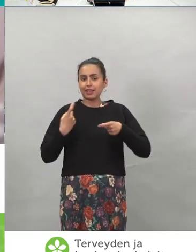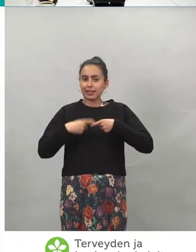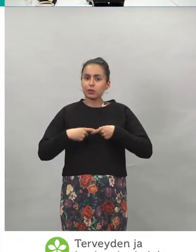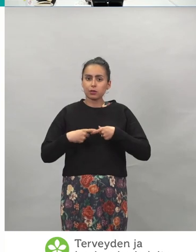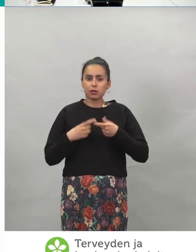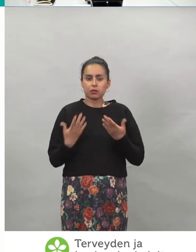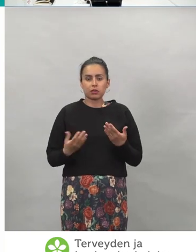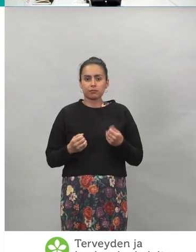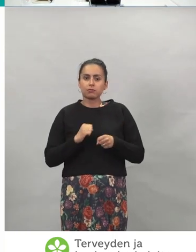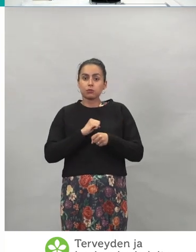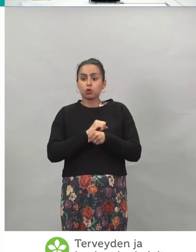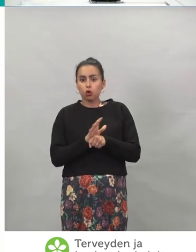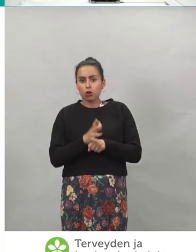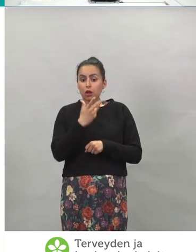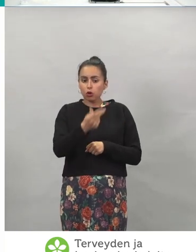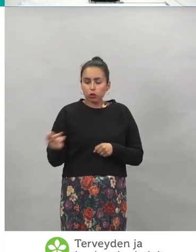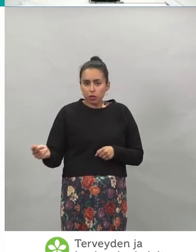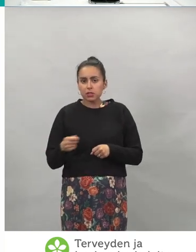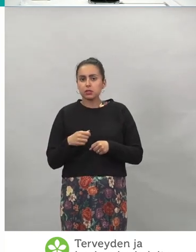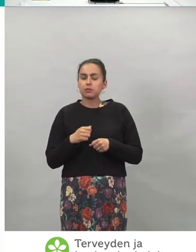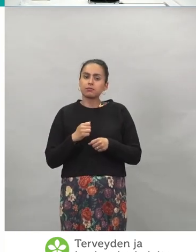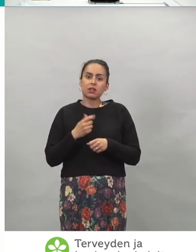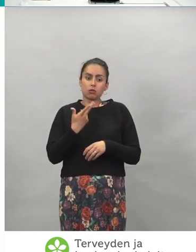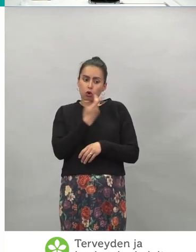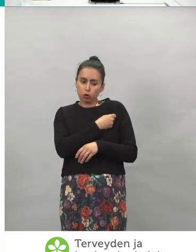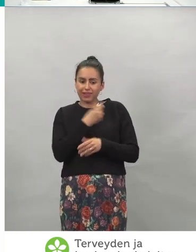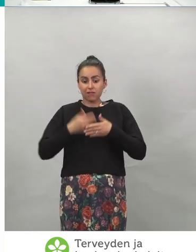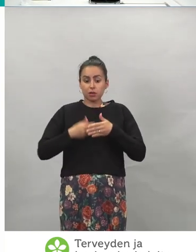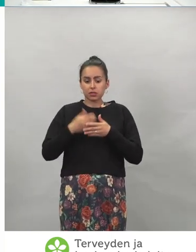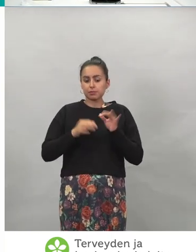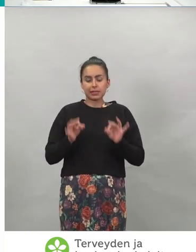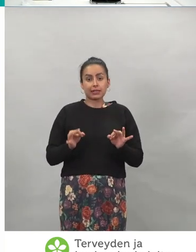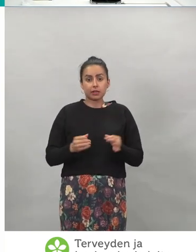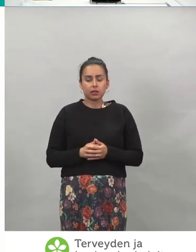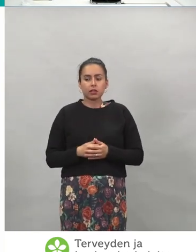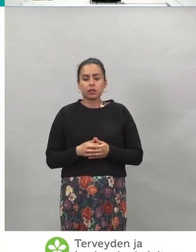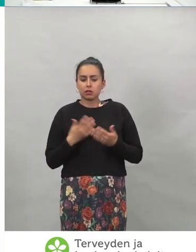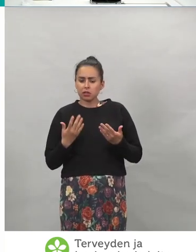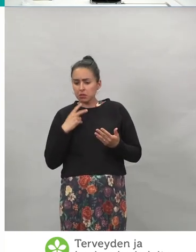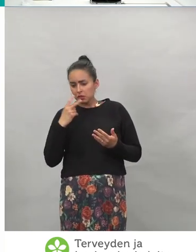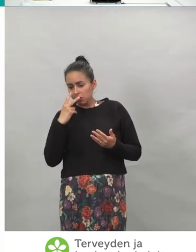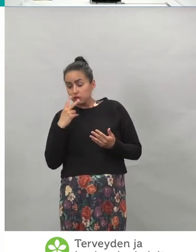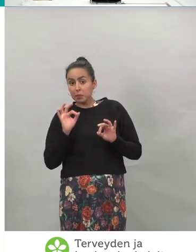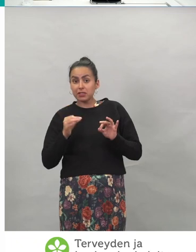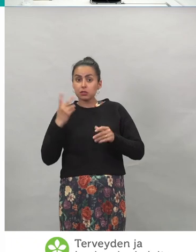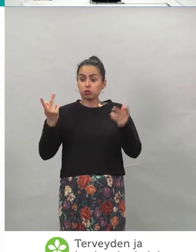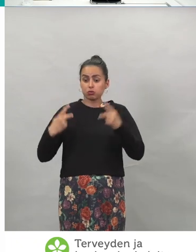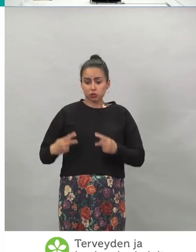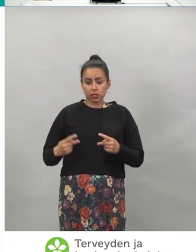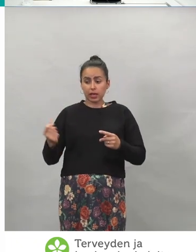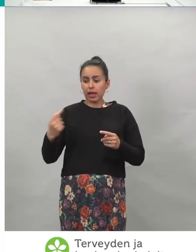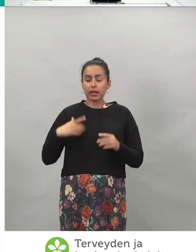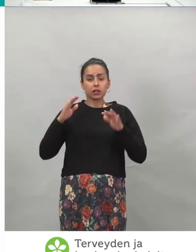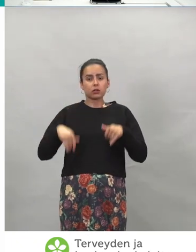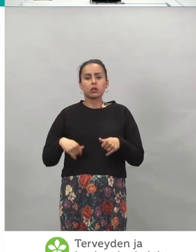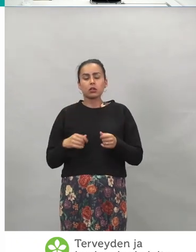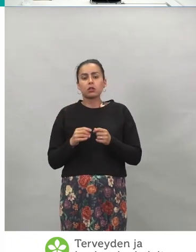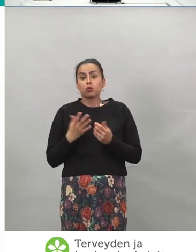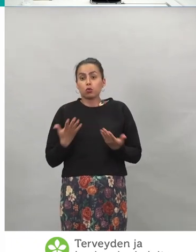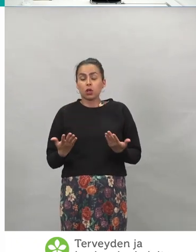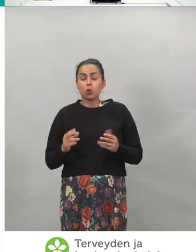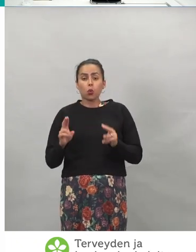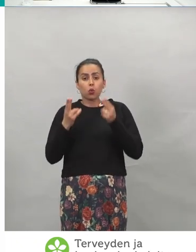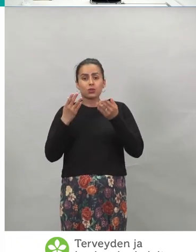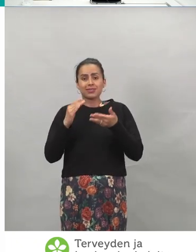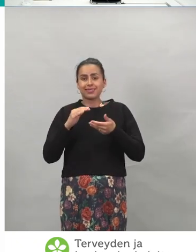lähinnä on nostanut näistä saaduista kysymyksistä. Eli onko uutta tietoa ristiin